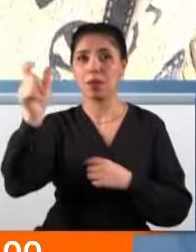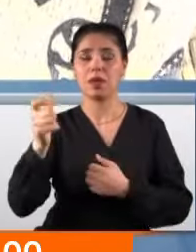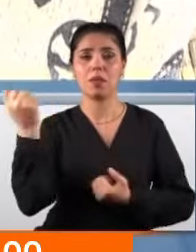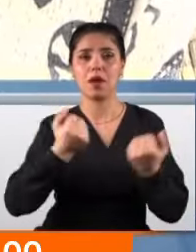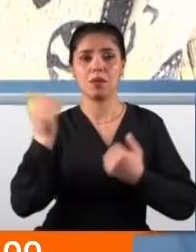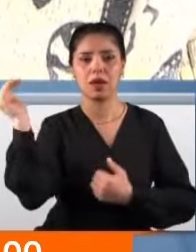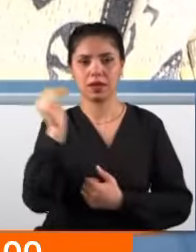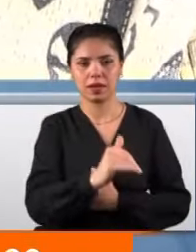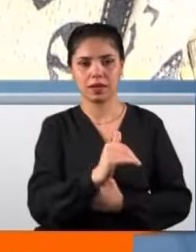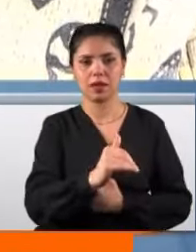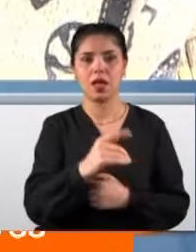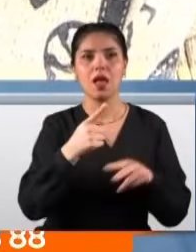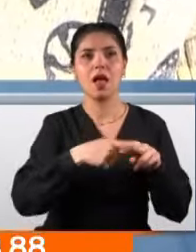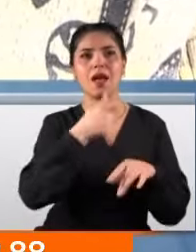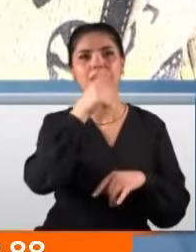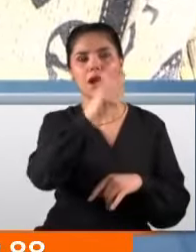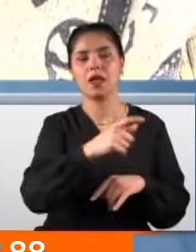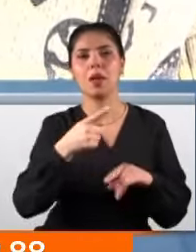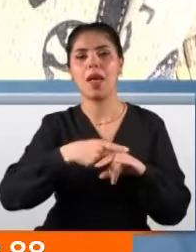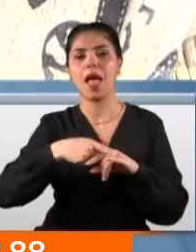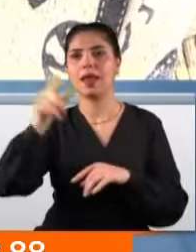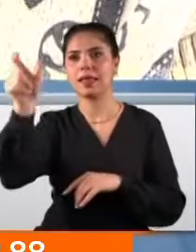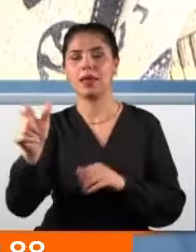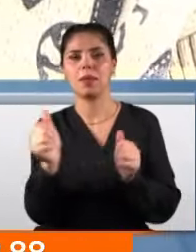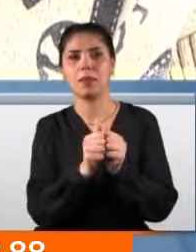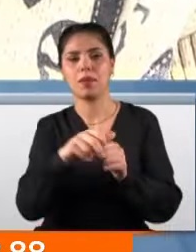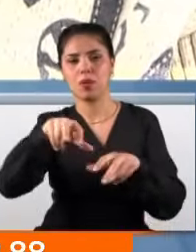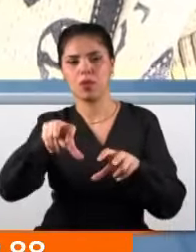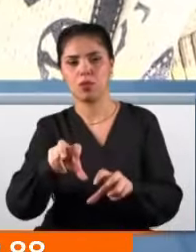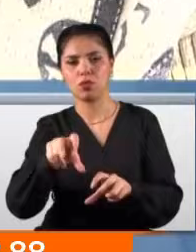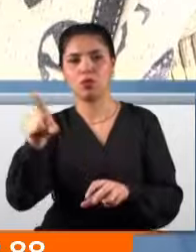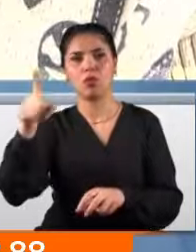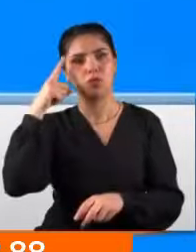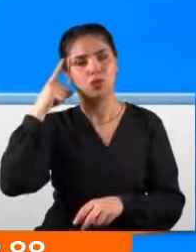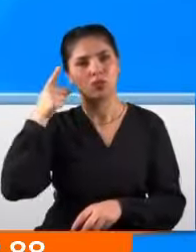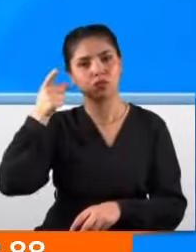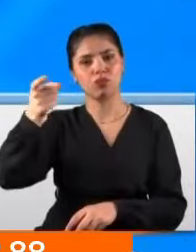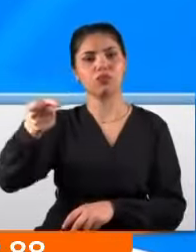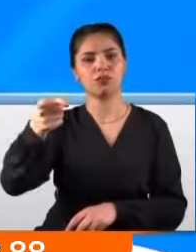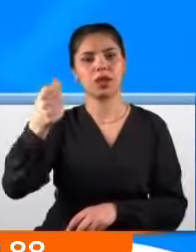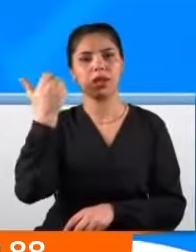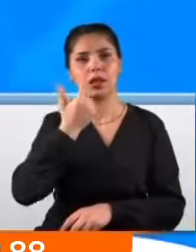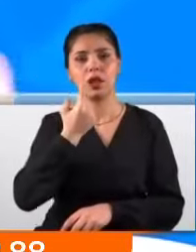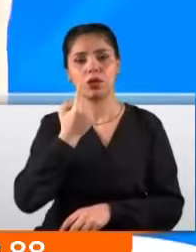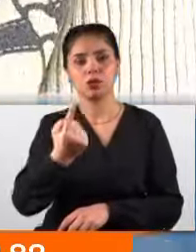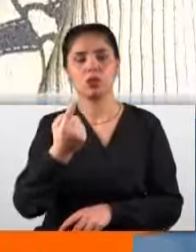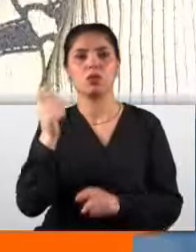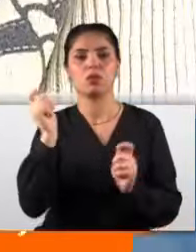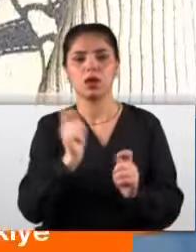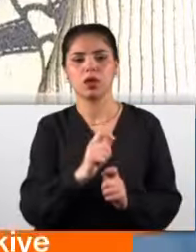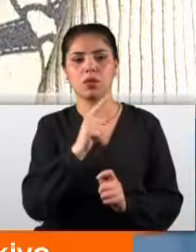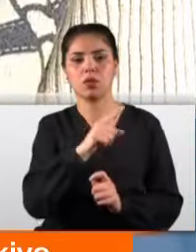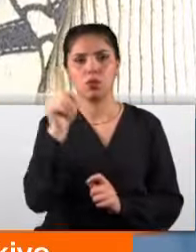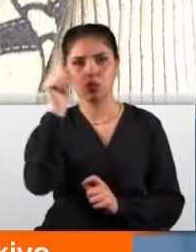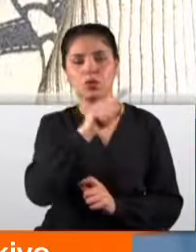diye Erdem'in arabasına biniyor. Evet. Ve Erdem'in yanına oturuyor. Ve sonra da Erdem'in kafasına silah dayıyor. Yalan söylemeyi adet hale getirmişsin, o yüzden